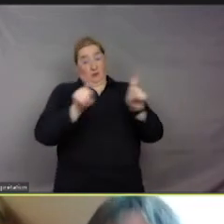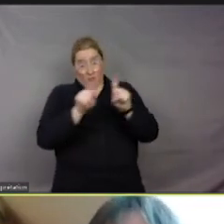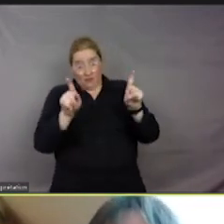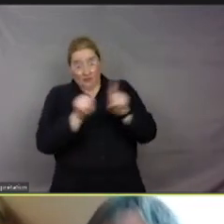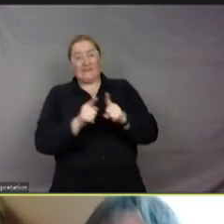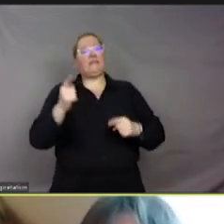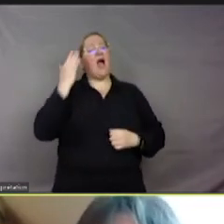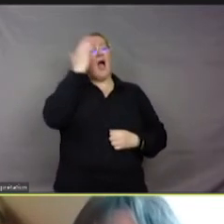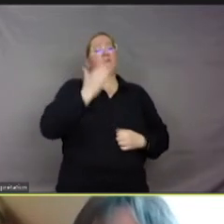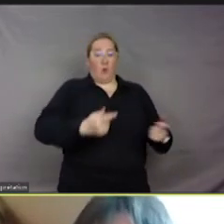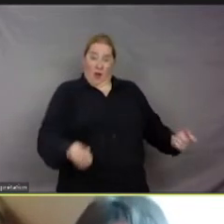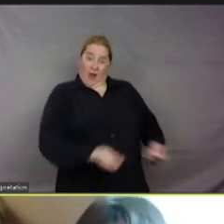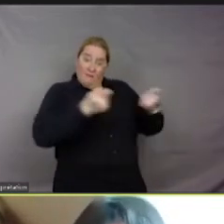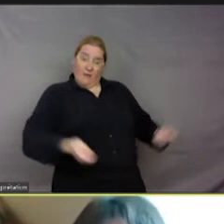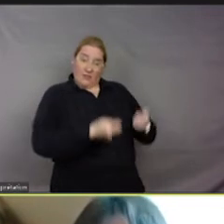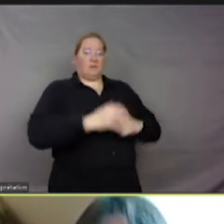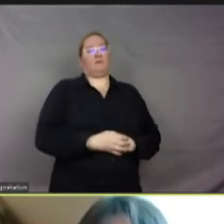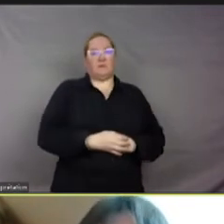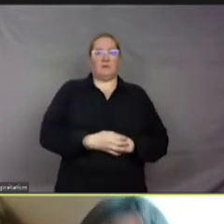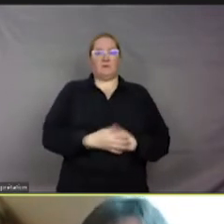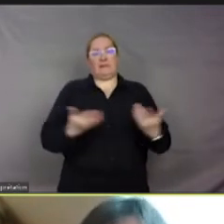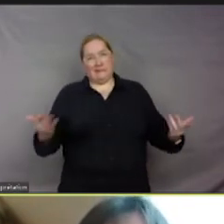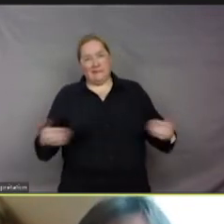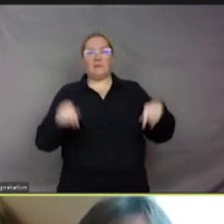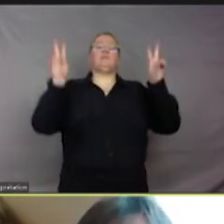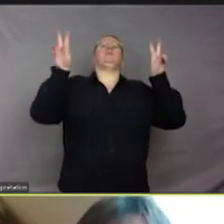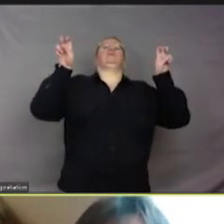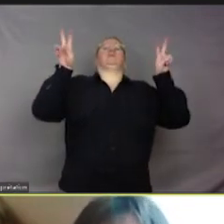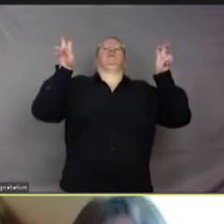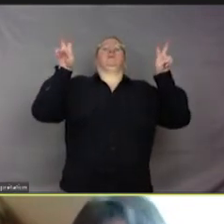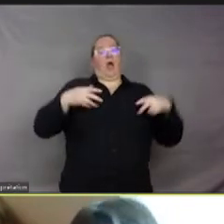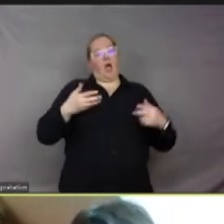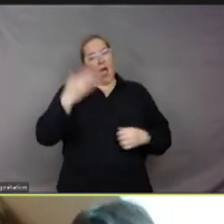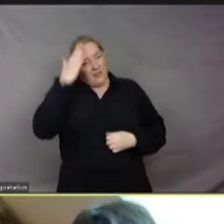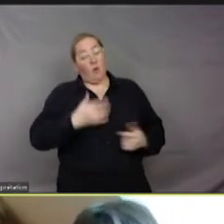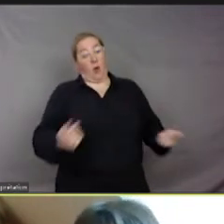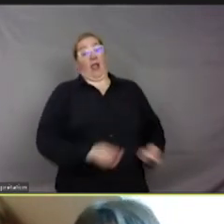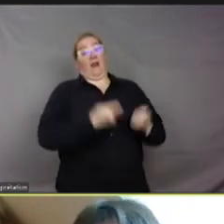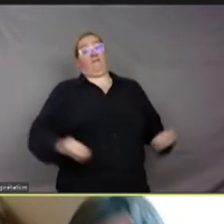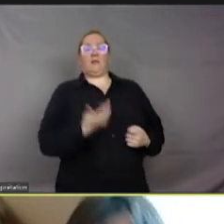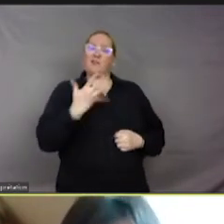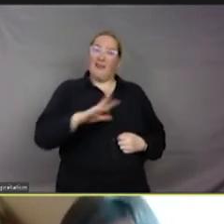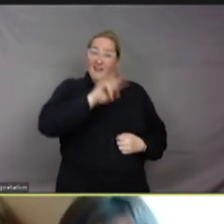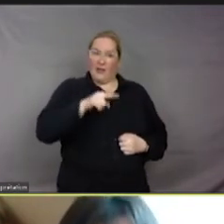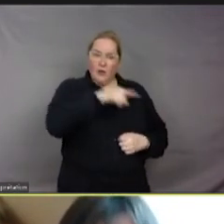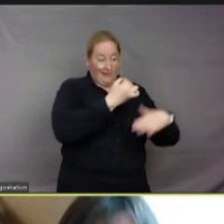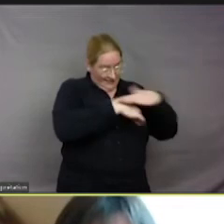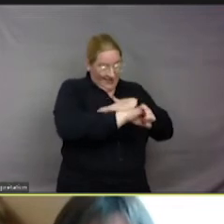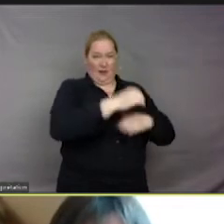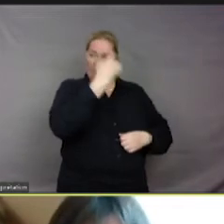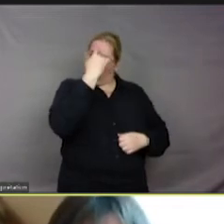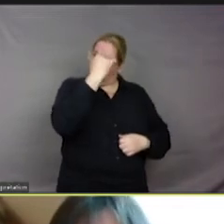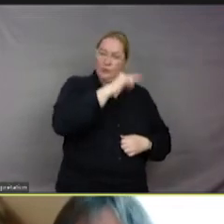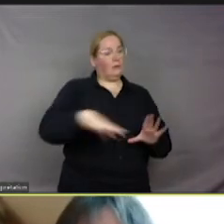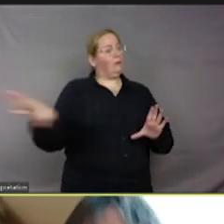les animaux d'élevage. Alors là, j'utilise le terme, l'expression animaux d'élevage. Mais les animaux n'ont pas vocation à être